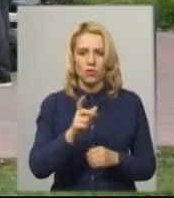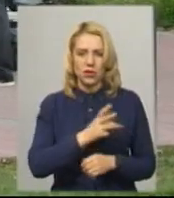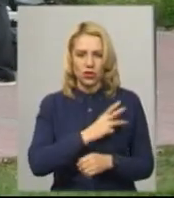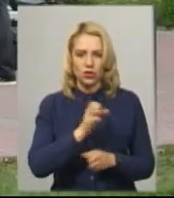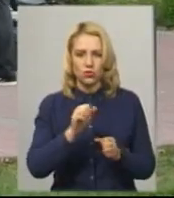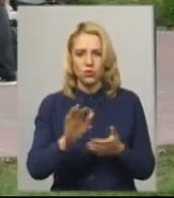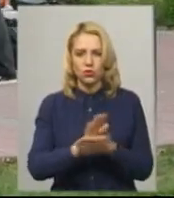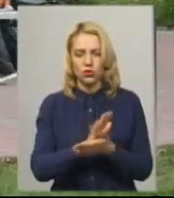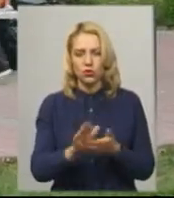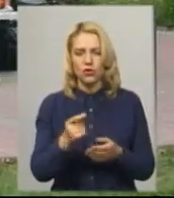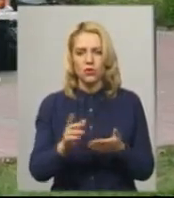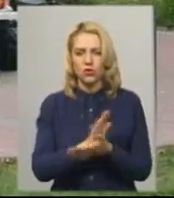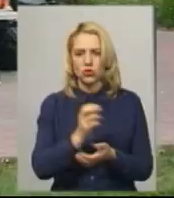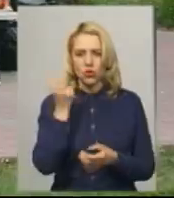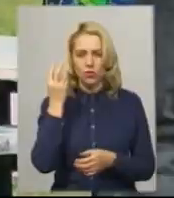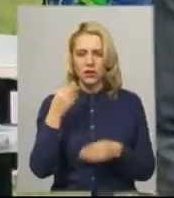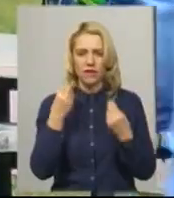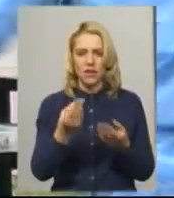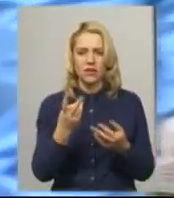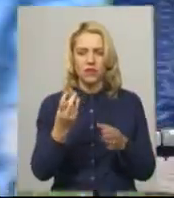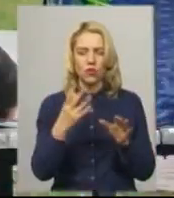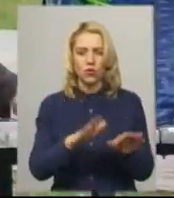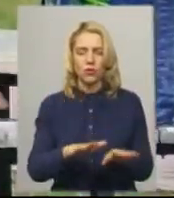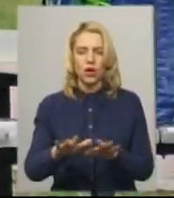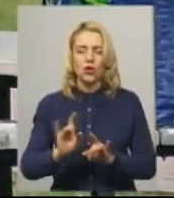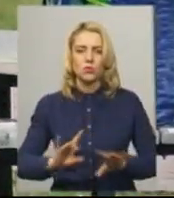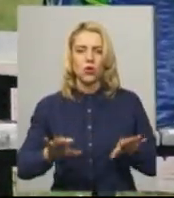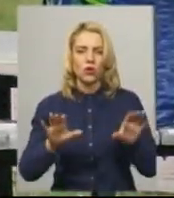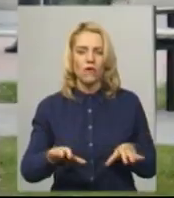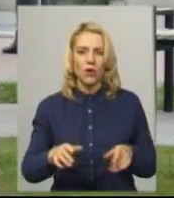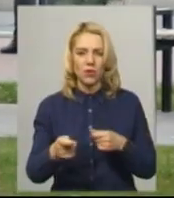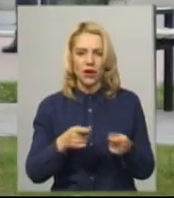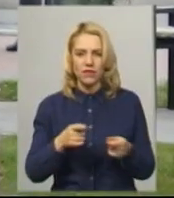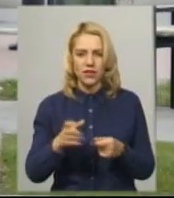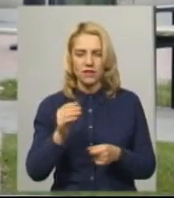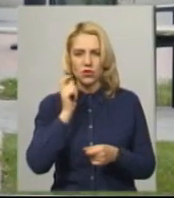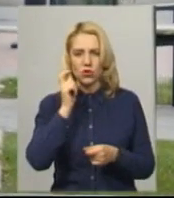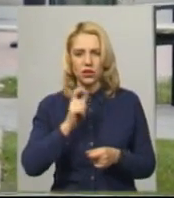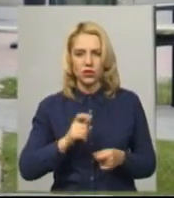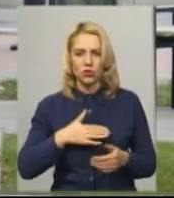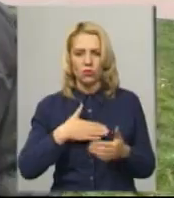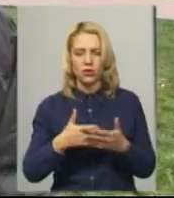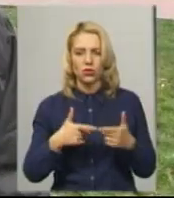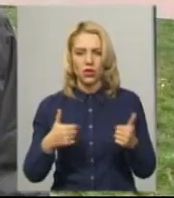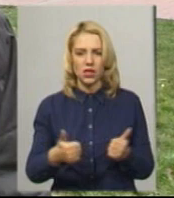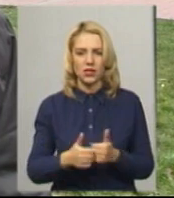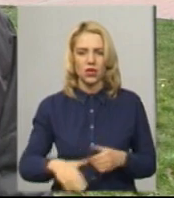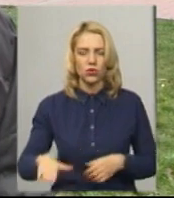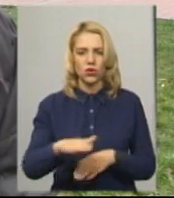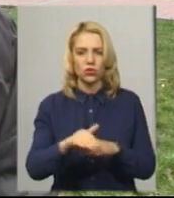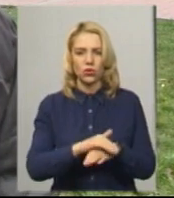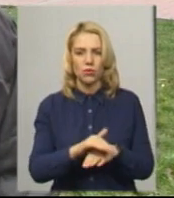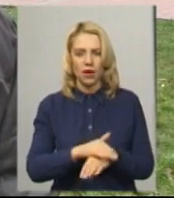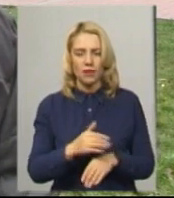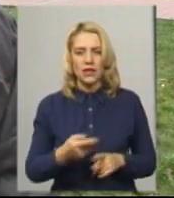Безкоштовні обіди роздавали на двох локаціях. Розбила його правління Всекорїнської громадської організації «Територія Добра Поділля». У Хмельницькому Андрій Андрійчук.